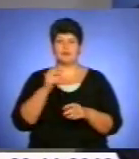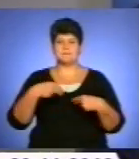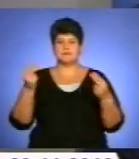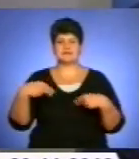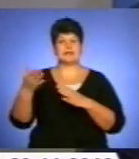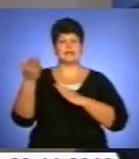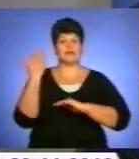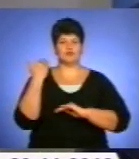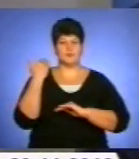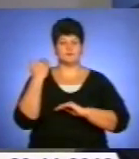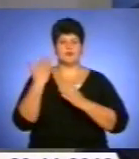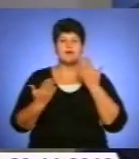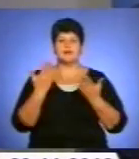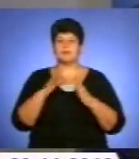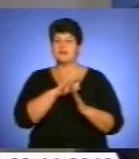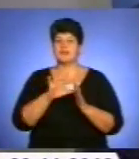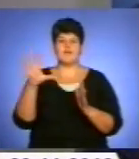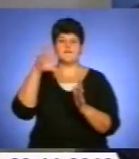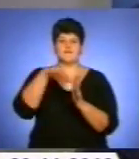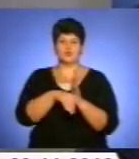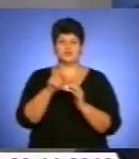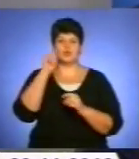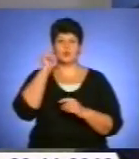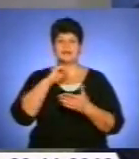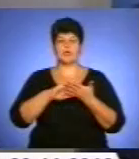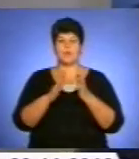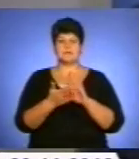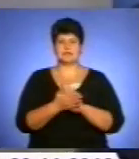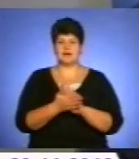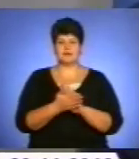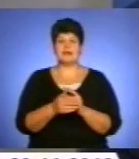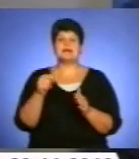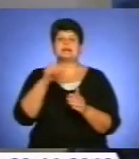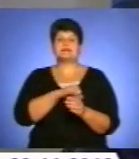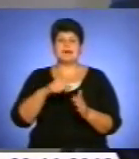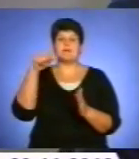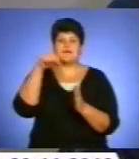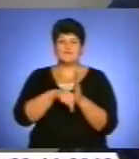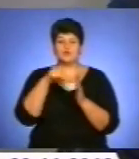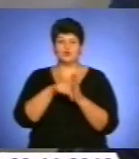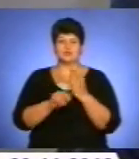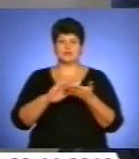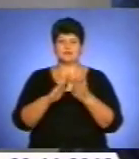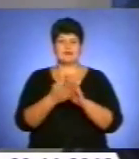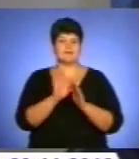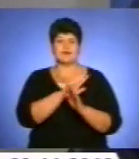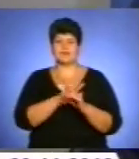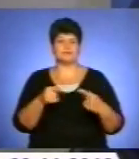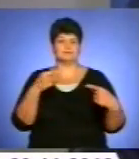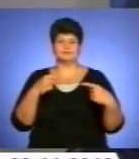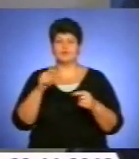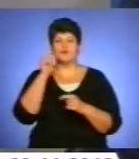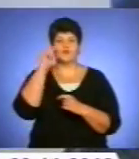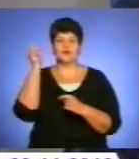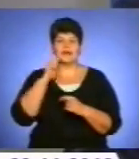Якби не внутрішні українські обставини, саме внутрішні українські обставини, а не опоненти в Україні